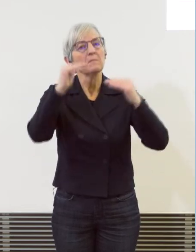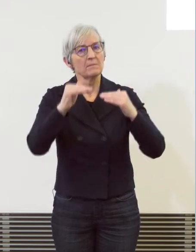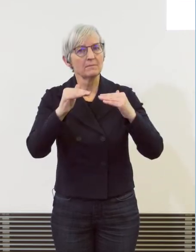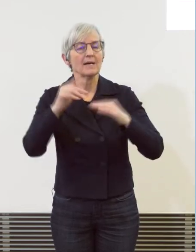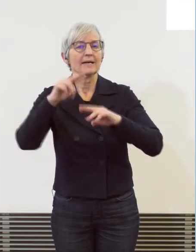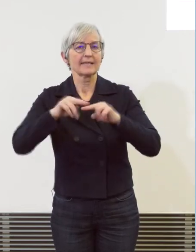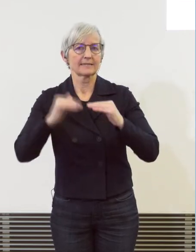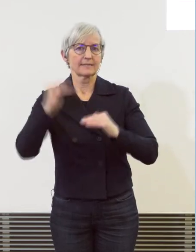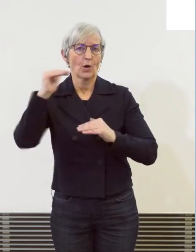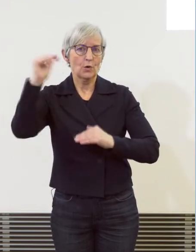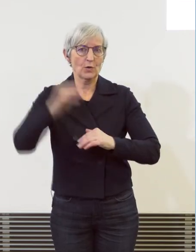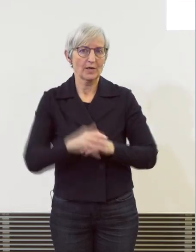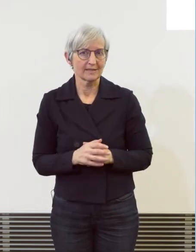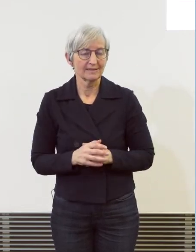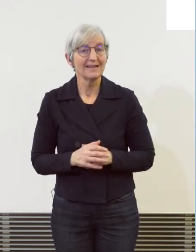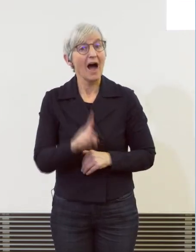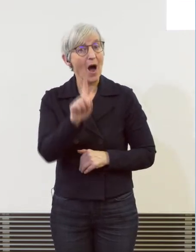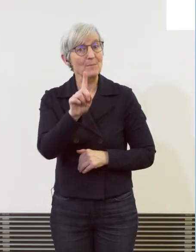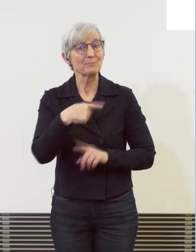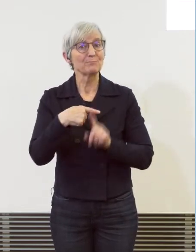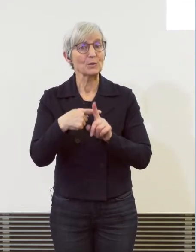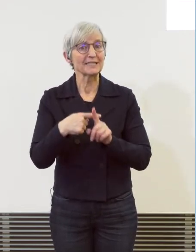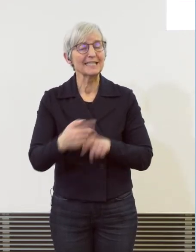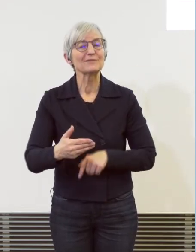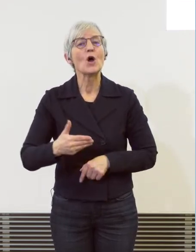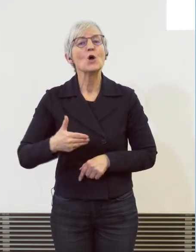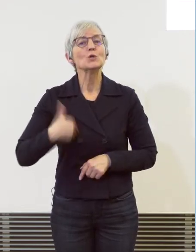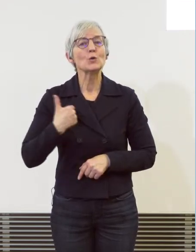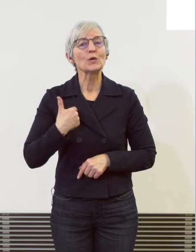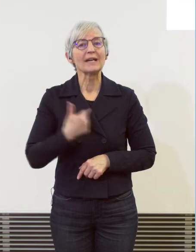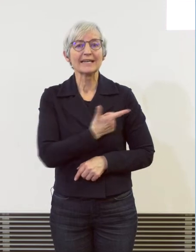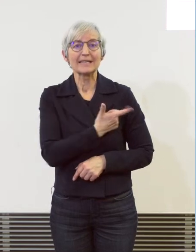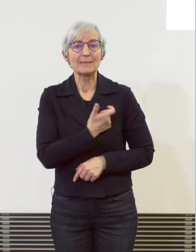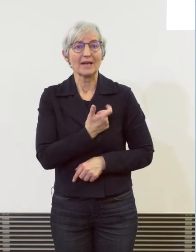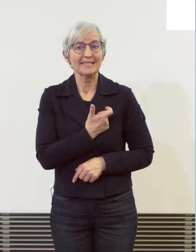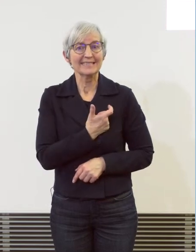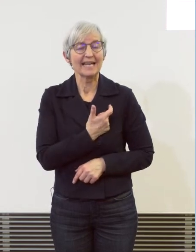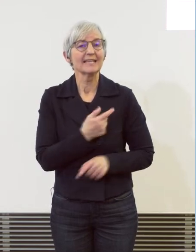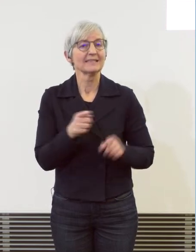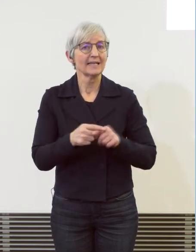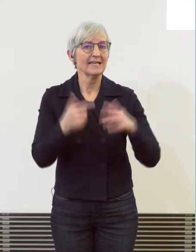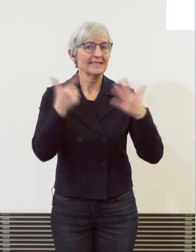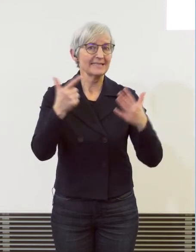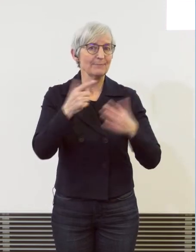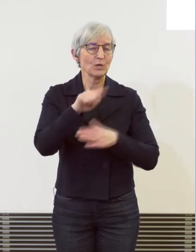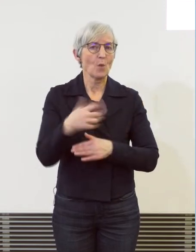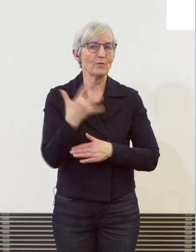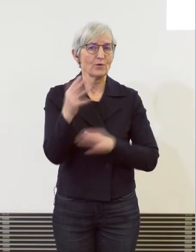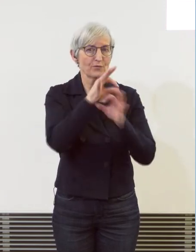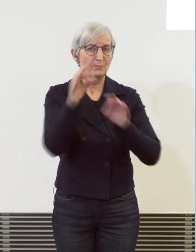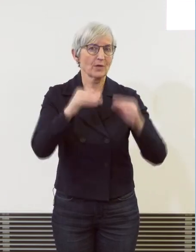Zürich ist entsprechend der Entwicklung im Gesamtkanton um 7,5% gesunken.